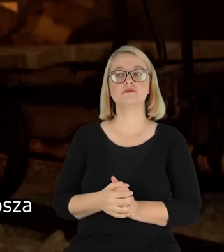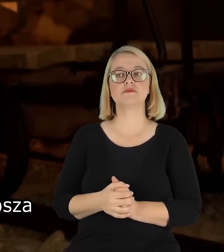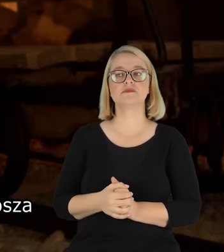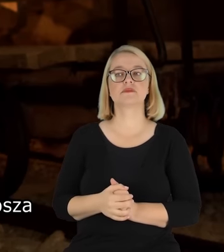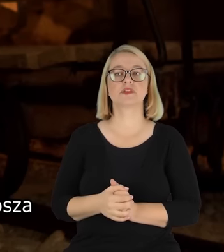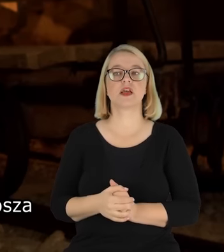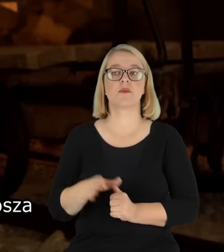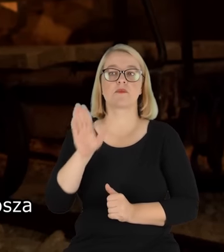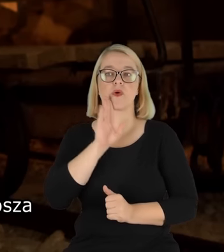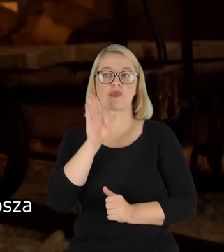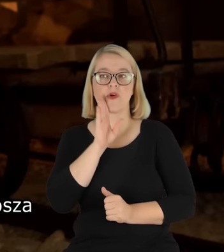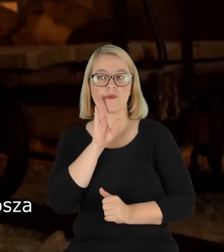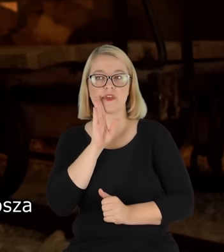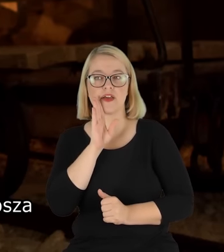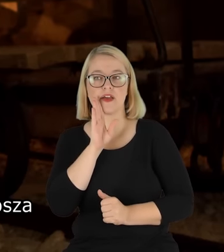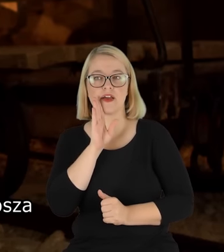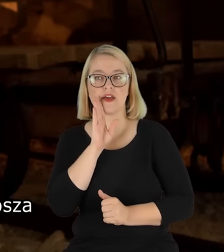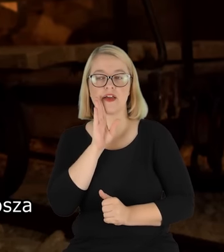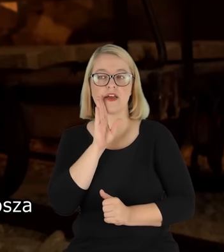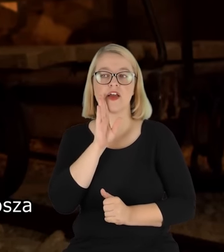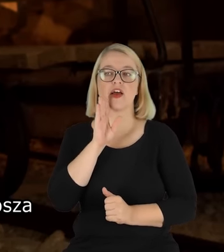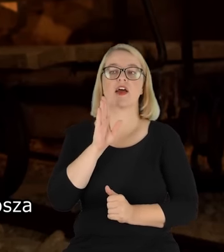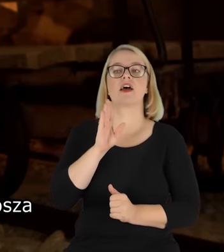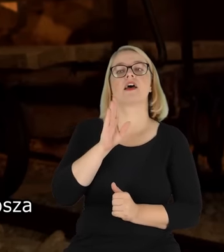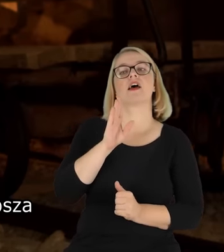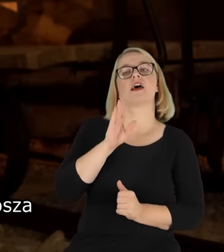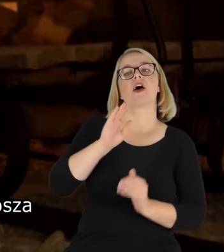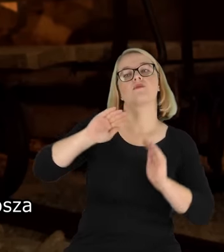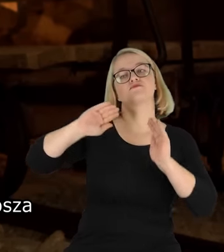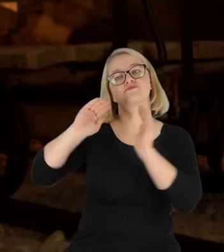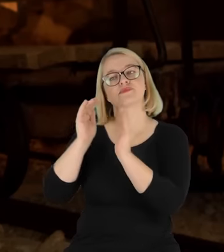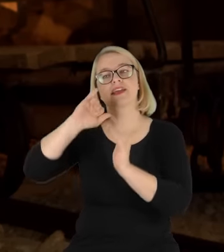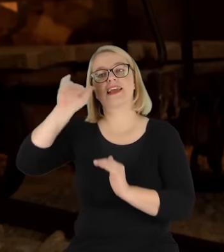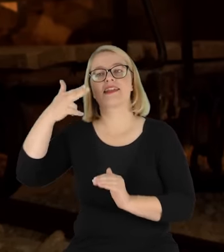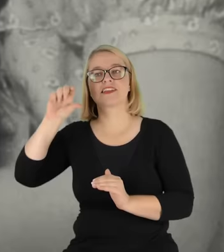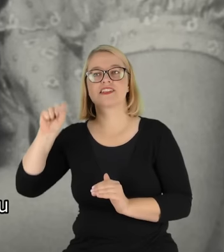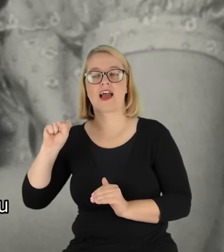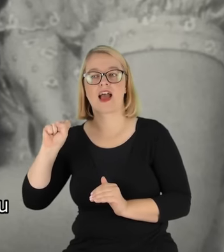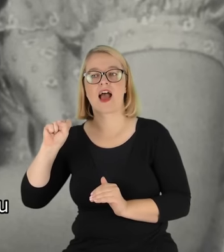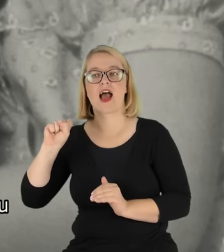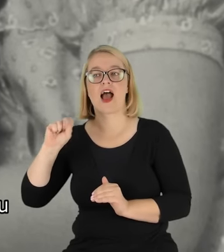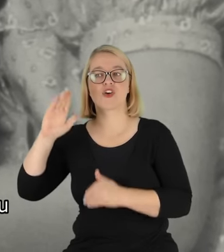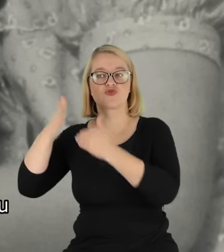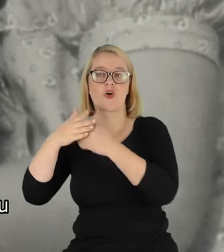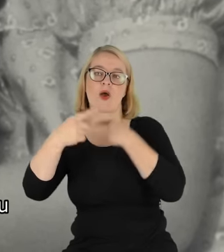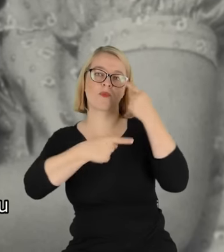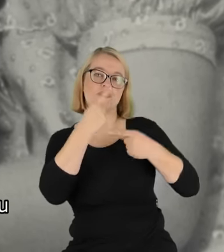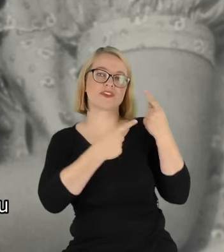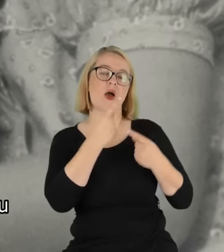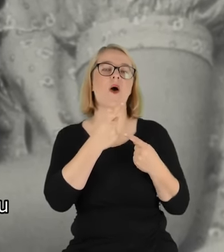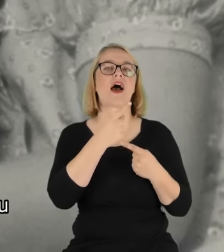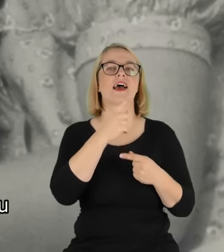tak jak Jancia w stosunku do Długosza mówiła dziadek albo Fąsiun. Musiał znosić